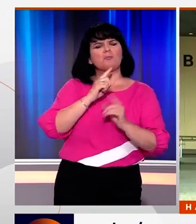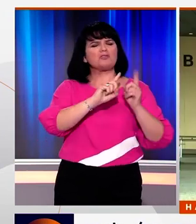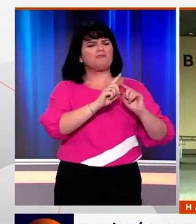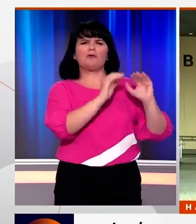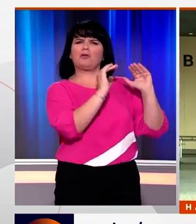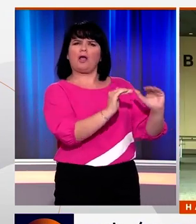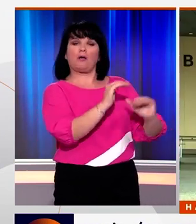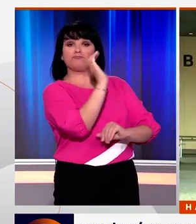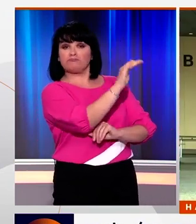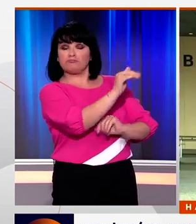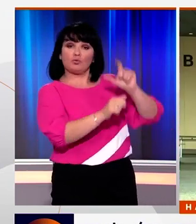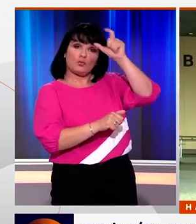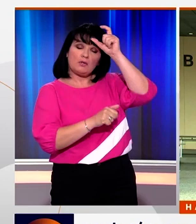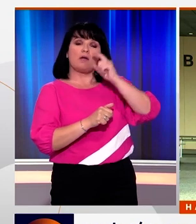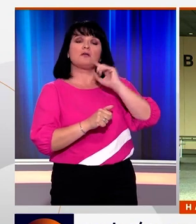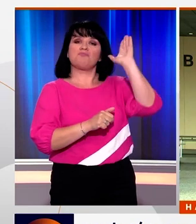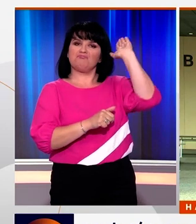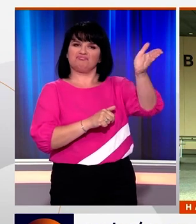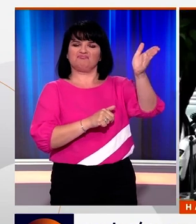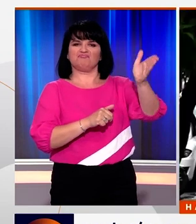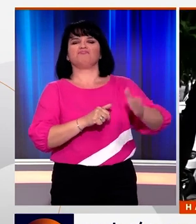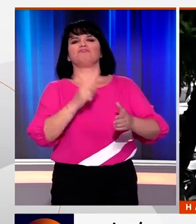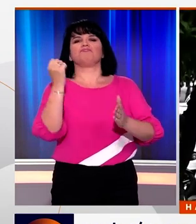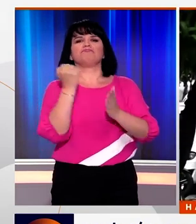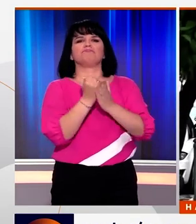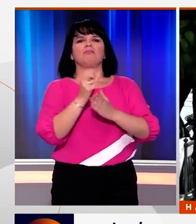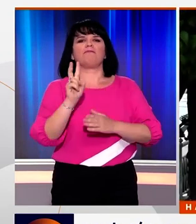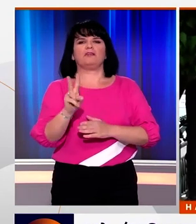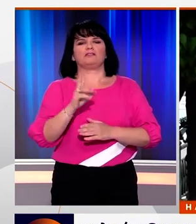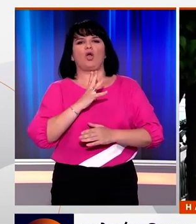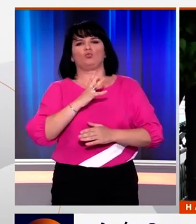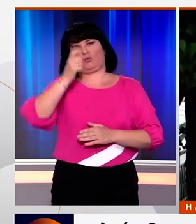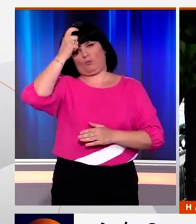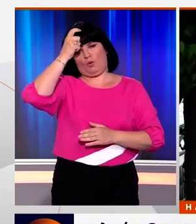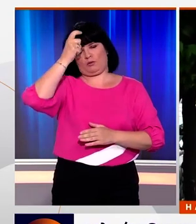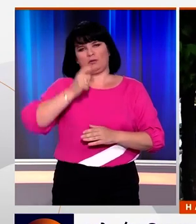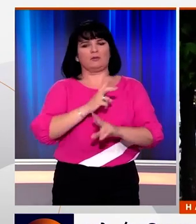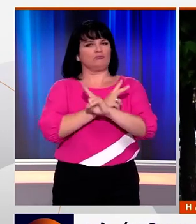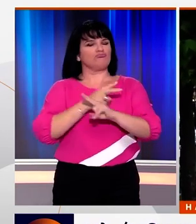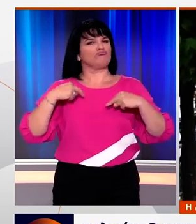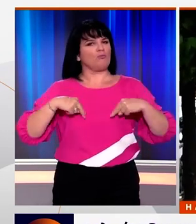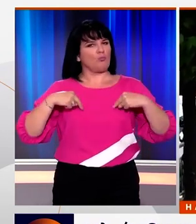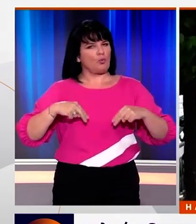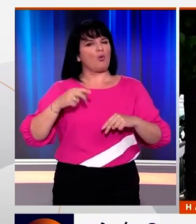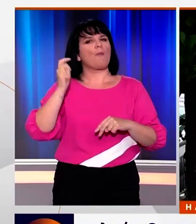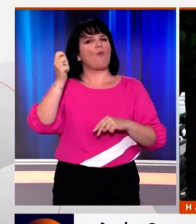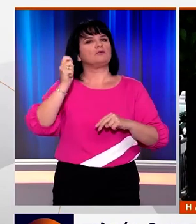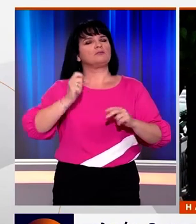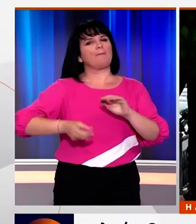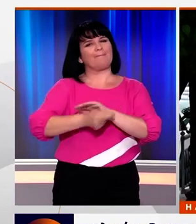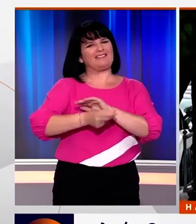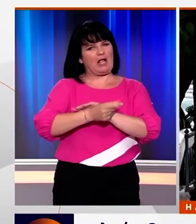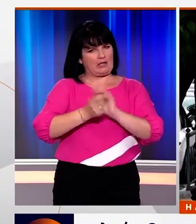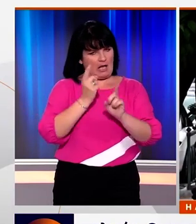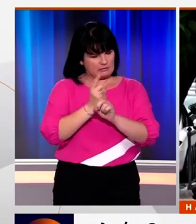Υπότιτλοι AUTHORWAVE με κυρώσεις στο θέμα της βίζας των Τούρκων πολιτών. Ο αναπληρωτής υπουργός μεταναστευτικής πολιτικής